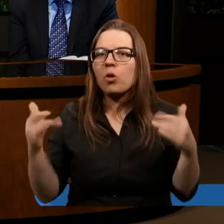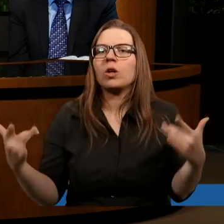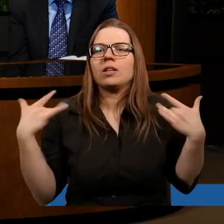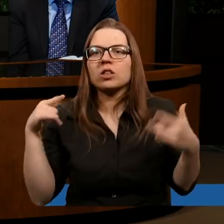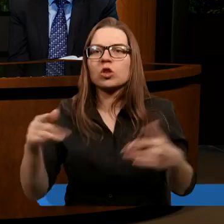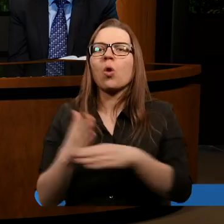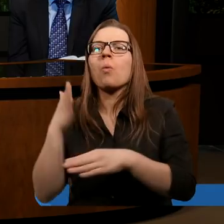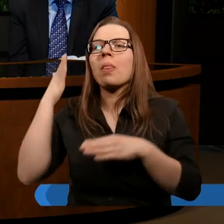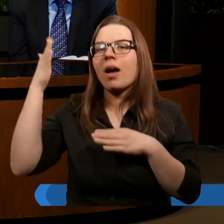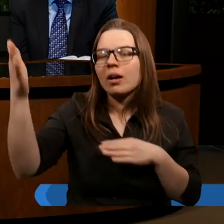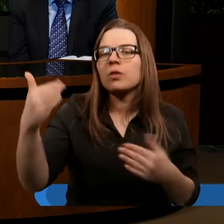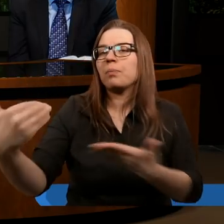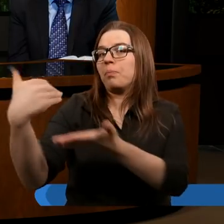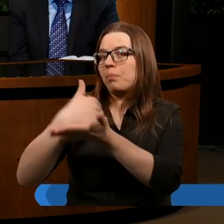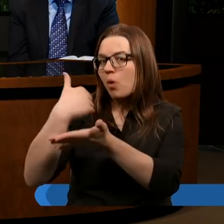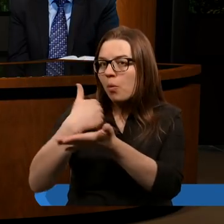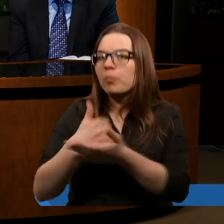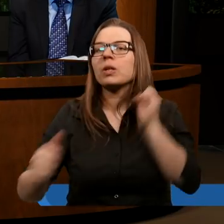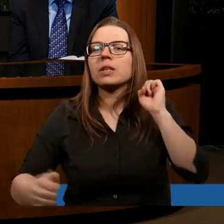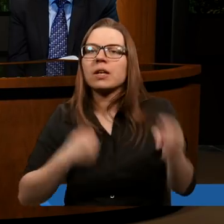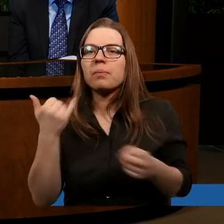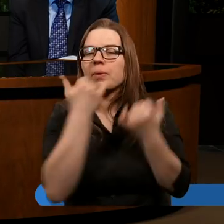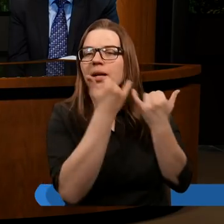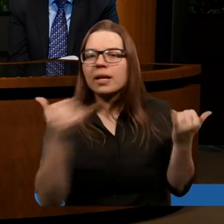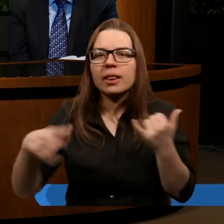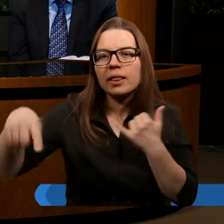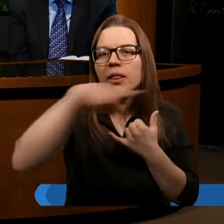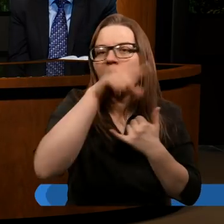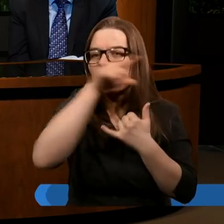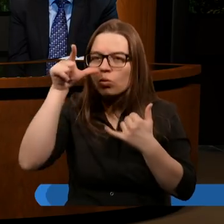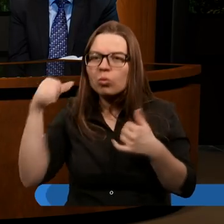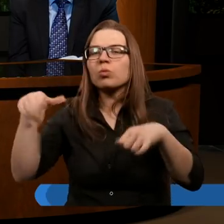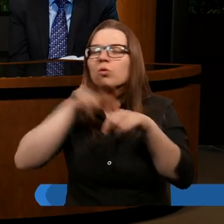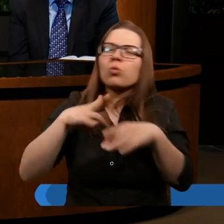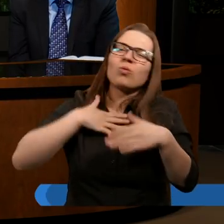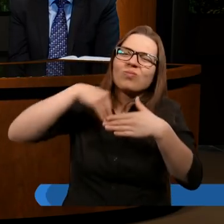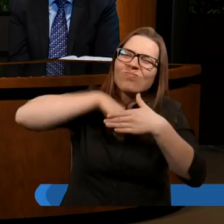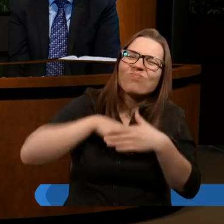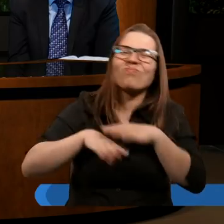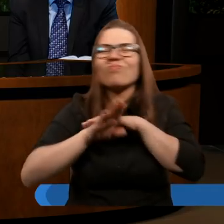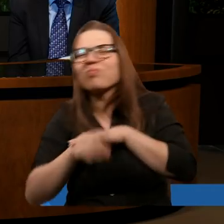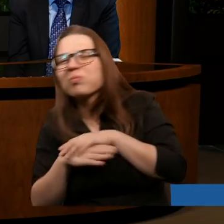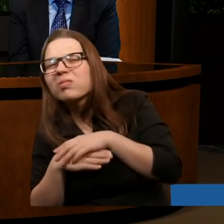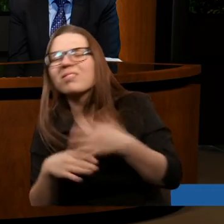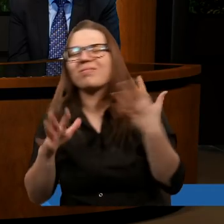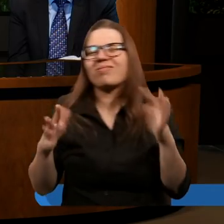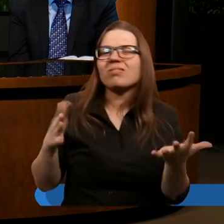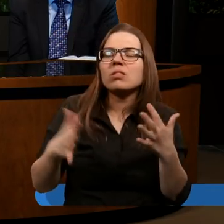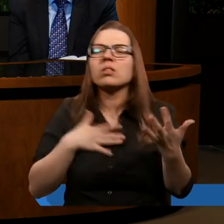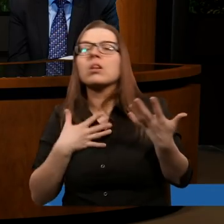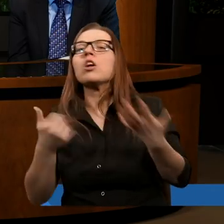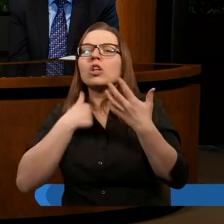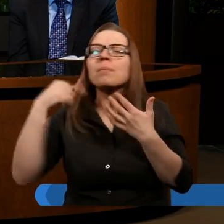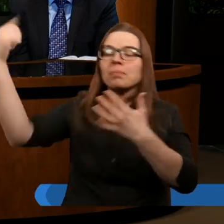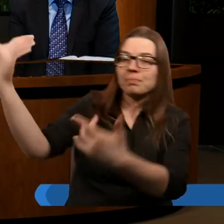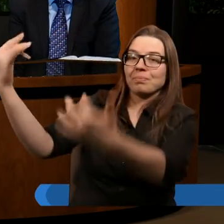taką nadzieją i pomóż, żeby inni ludzie, którzy czują taką pustkę gdzieś tam głęboko w sercu, otworzyli